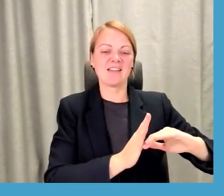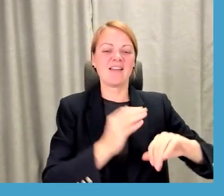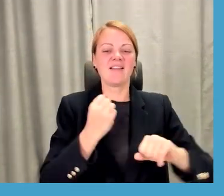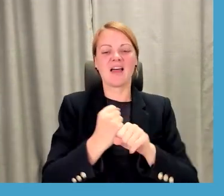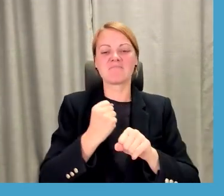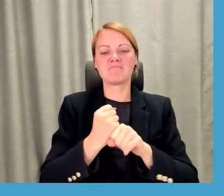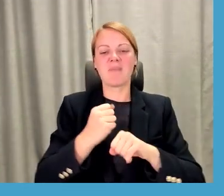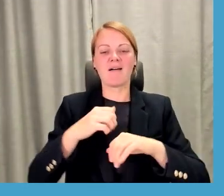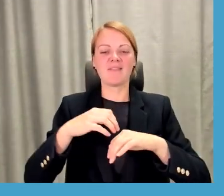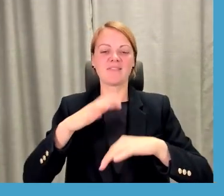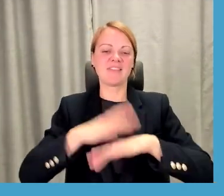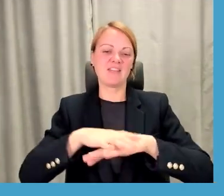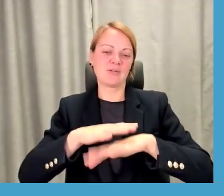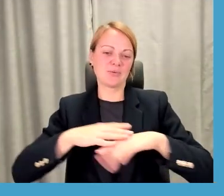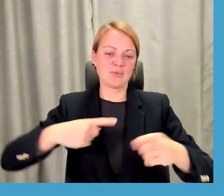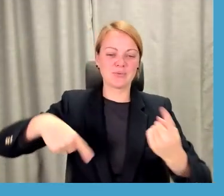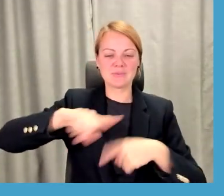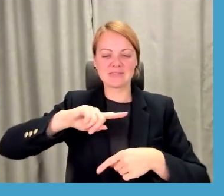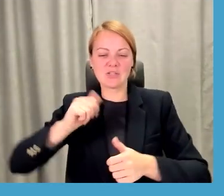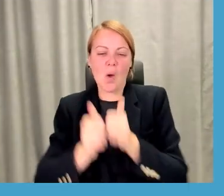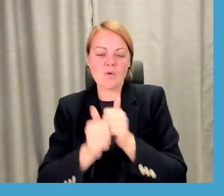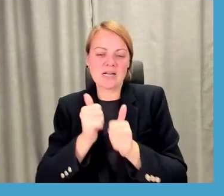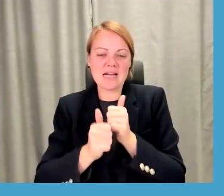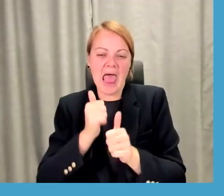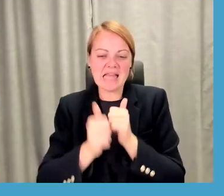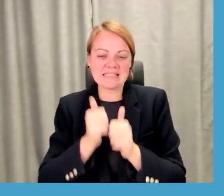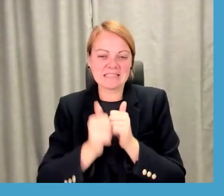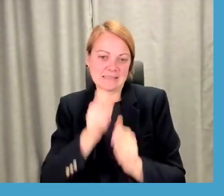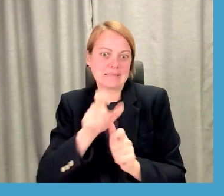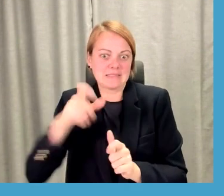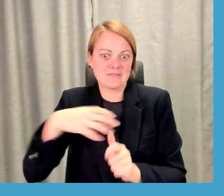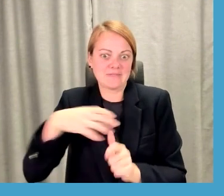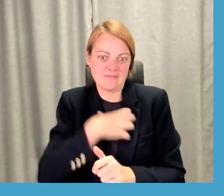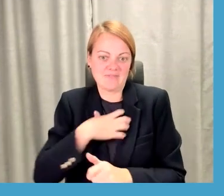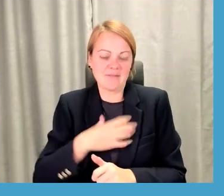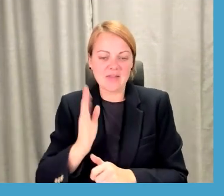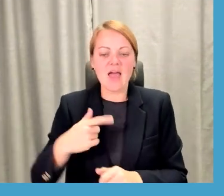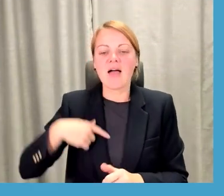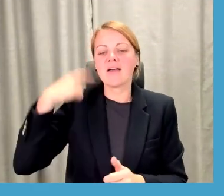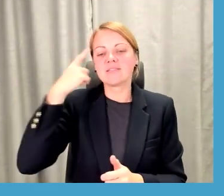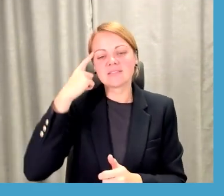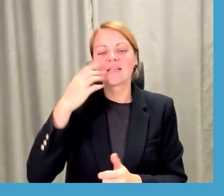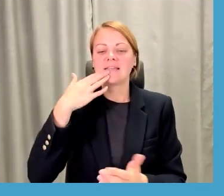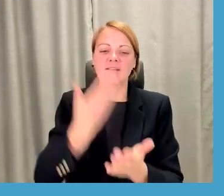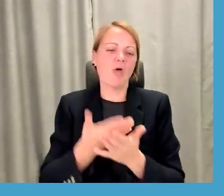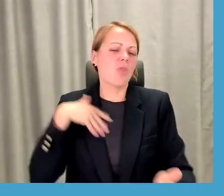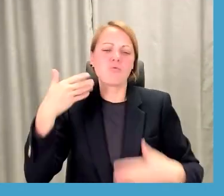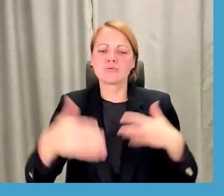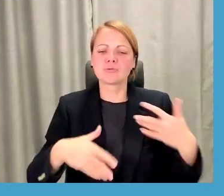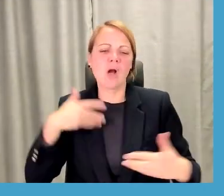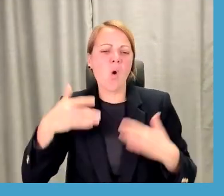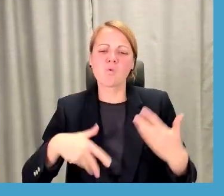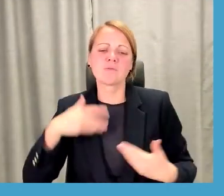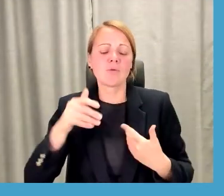tirgus konkurences spiedienam. Tātad es tomēr ieteiktu, neuztraukties bieži vien